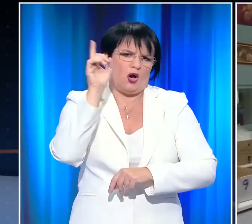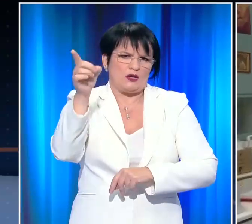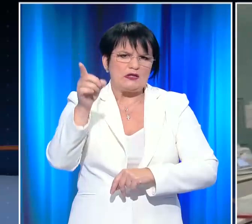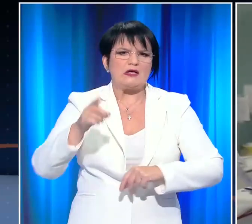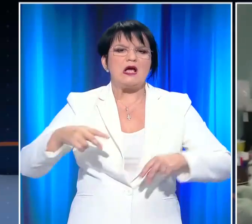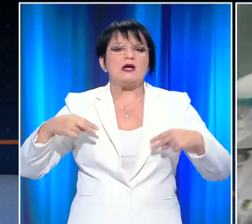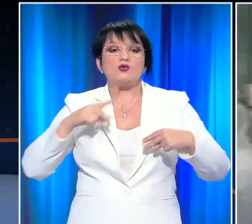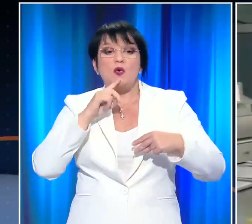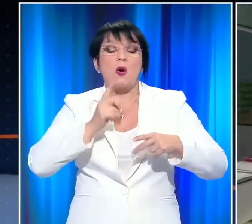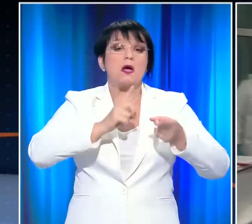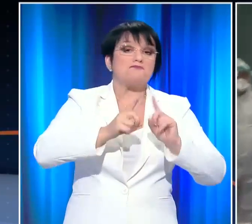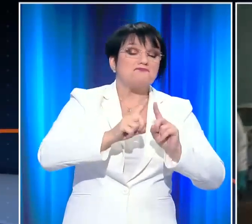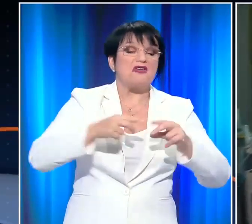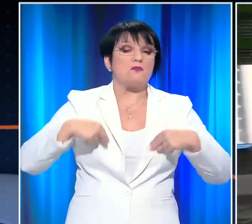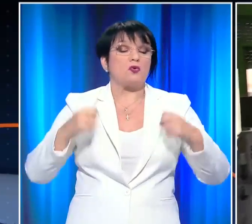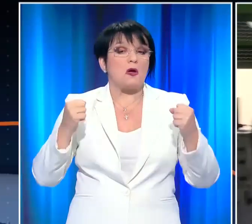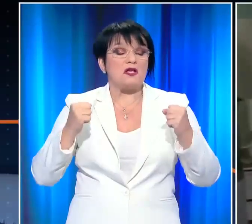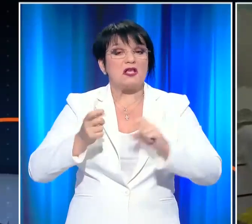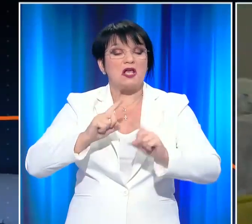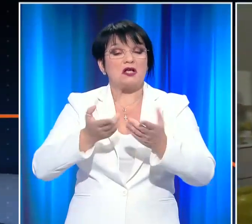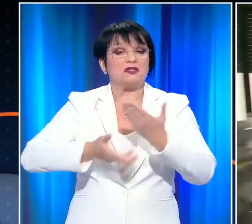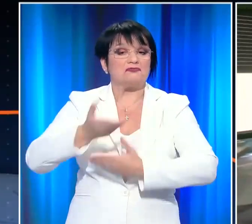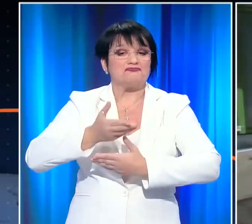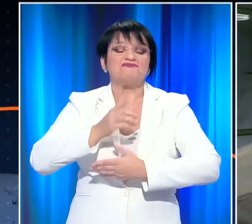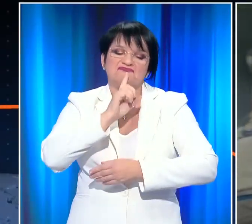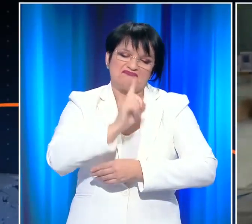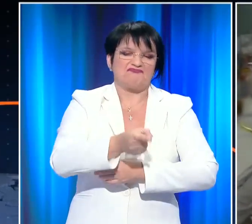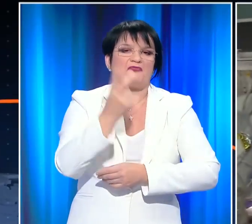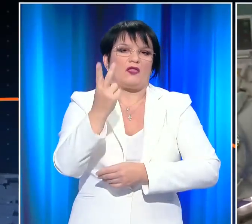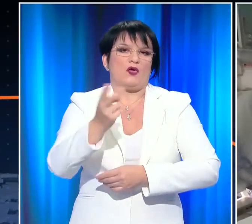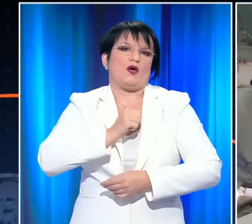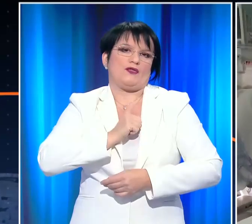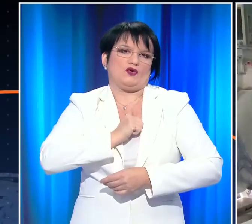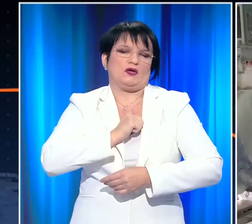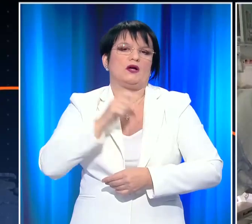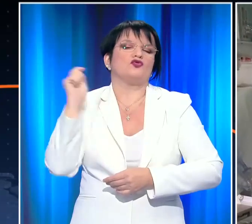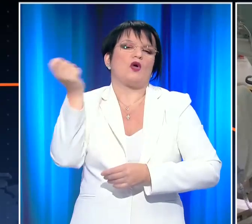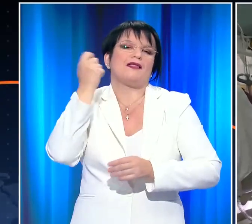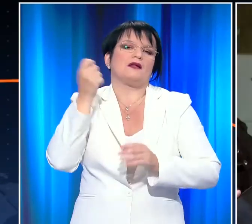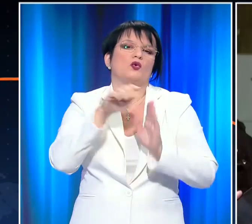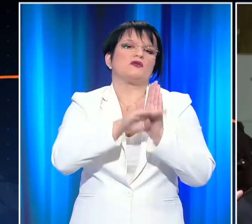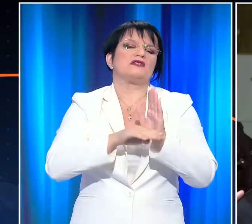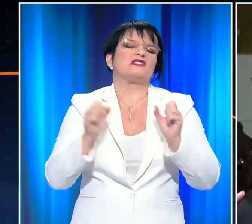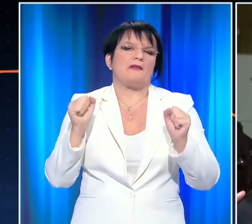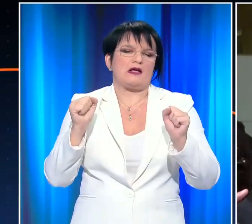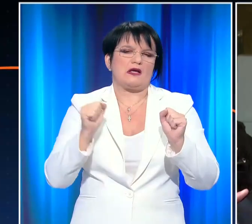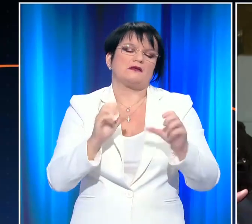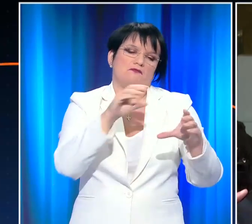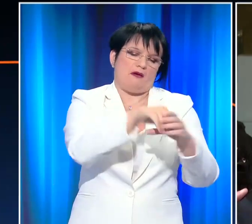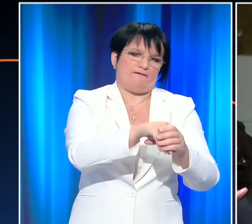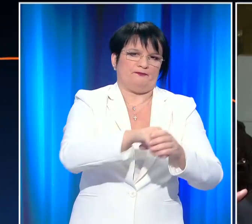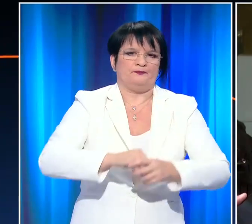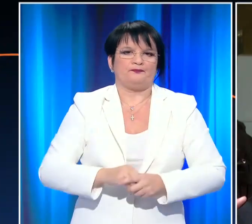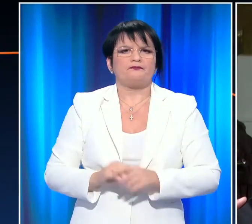διαπραγματεύσεις με τους κλινικάρχες, προχώρησε στην αναγκαστική ένταξη των δύο θεραπευτηρίων στο Εθνικό Σύστημα Υγείας. Δεν υπάρχει προετοιμασία,